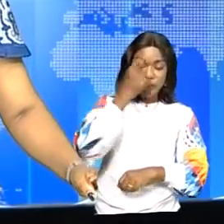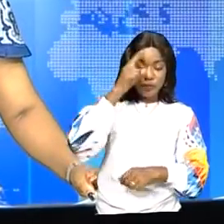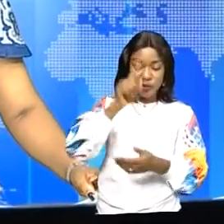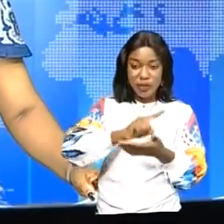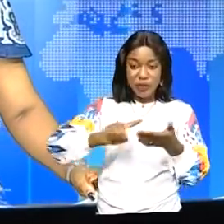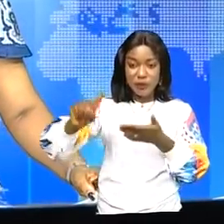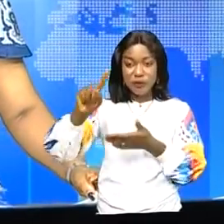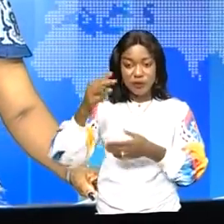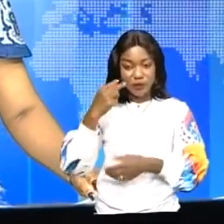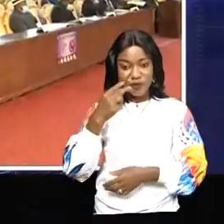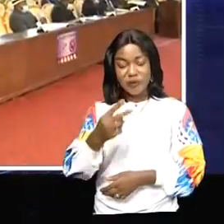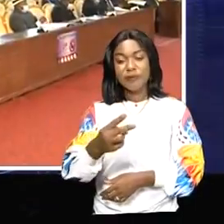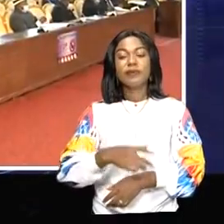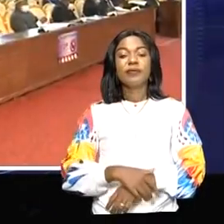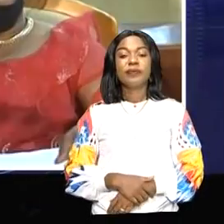en cours.